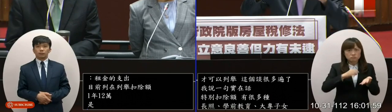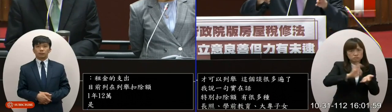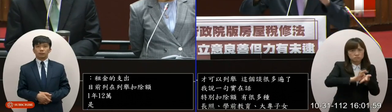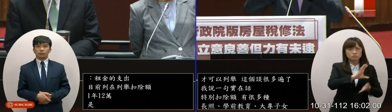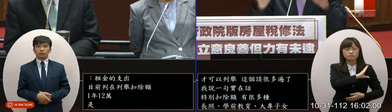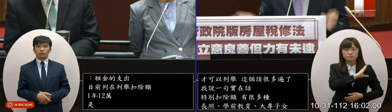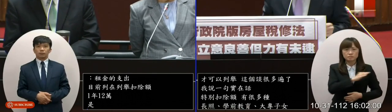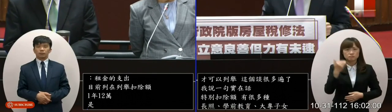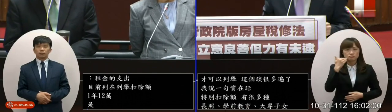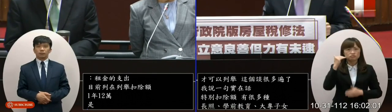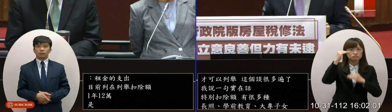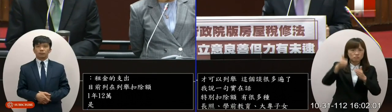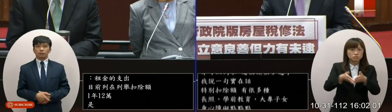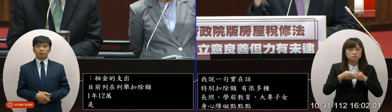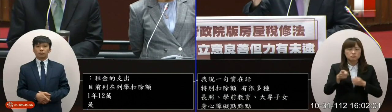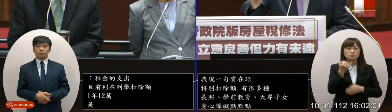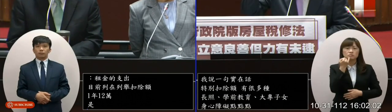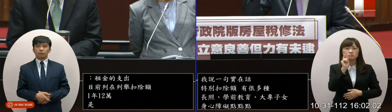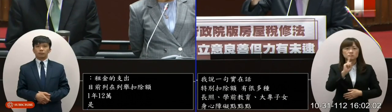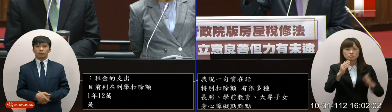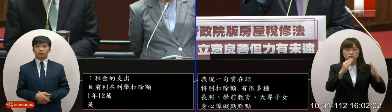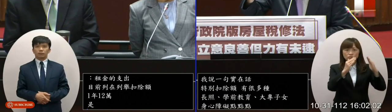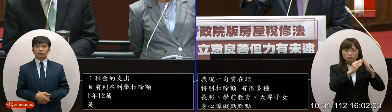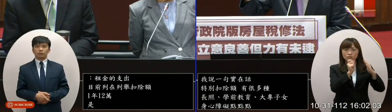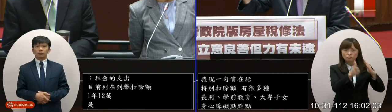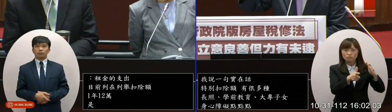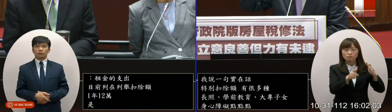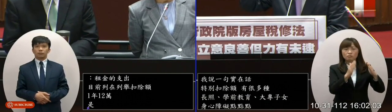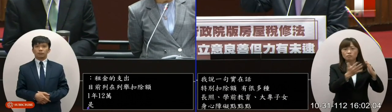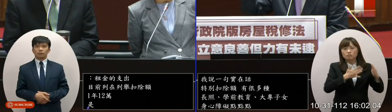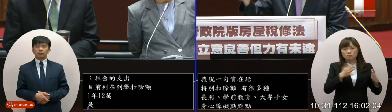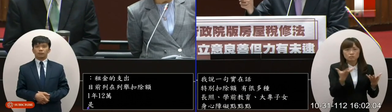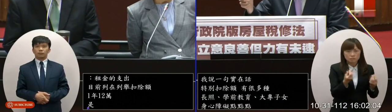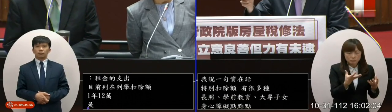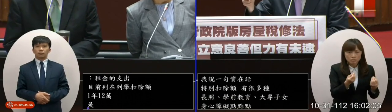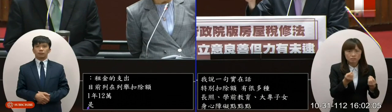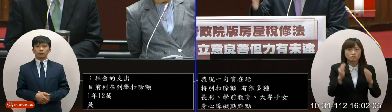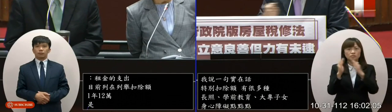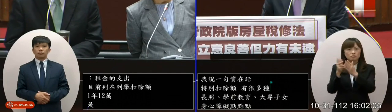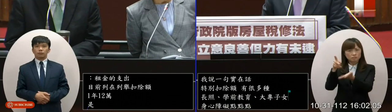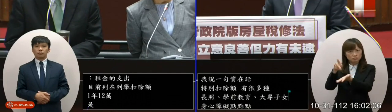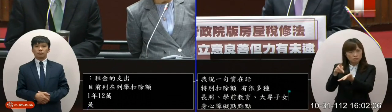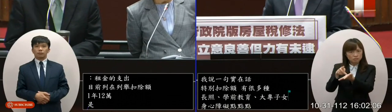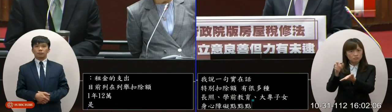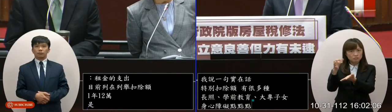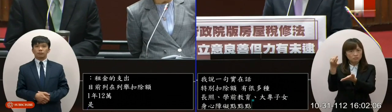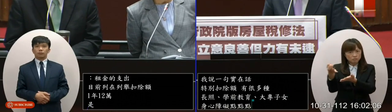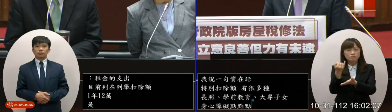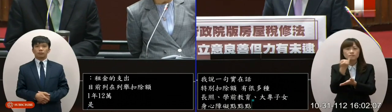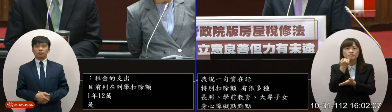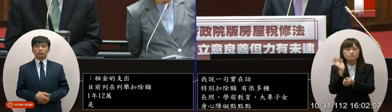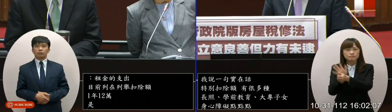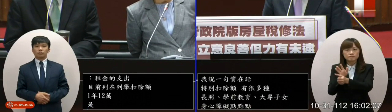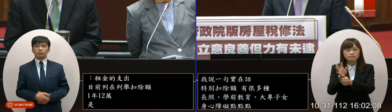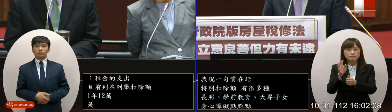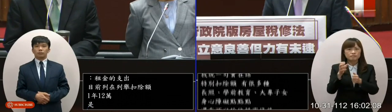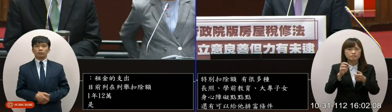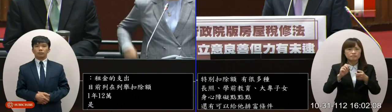你也可以限定都沒有自有房屋的人你給他租金支出可以去列特扣這樣才是正確的啊